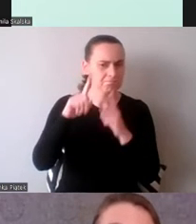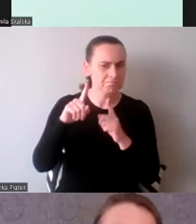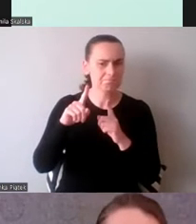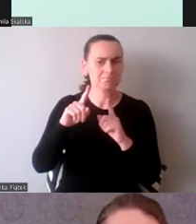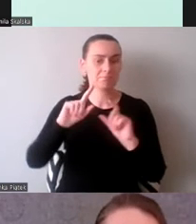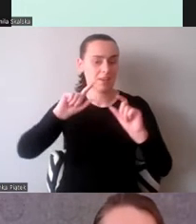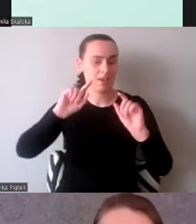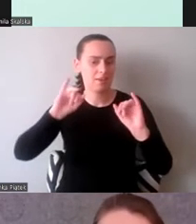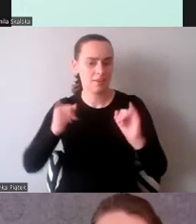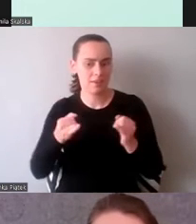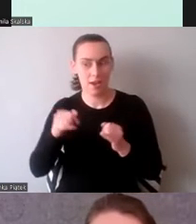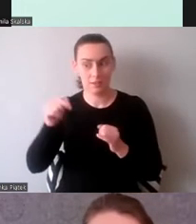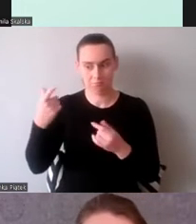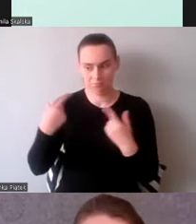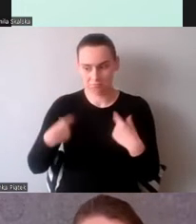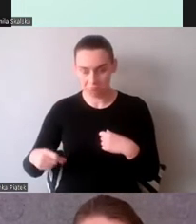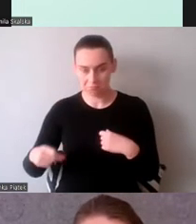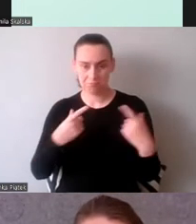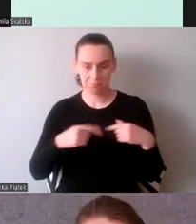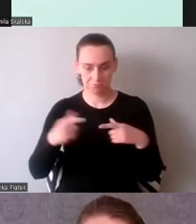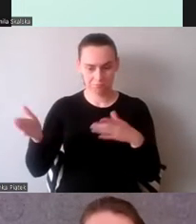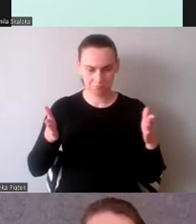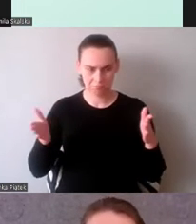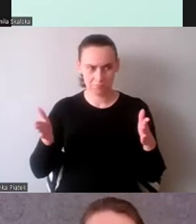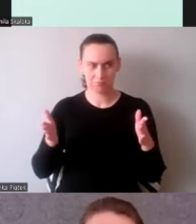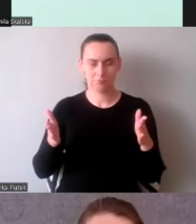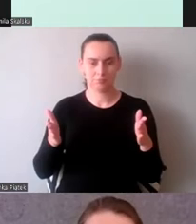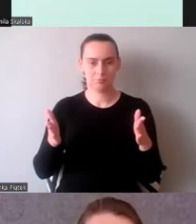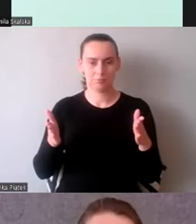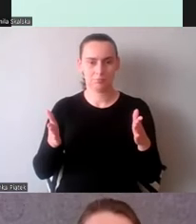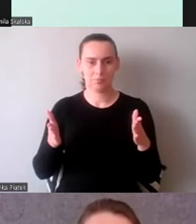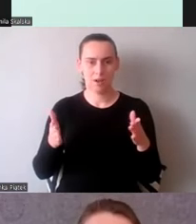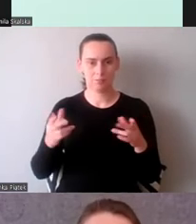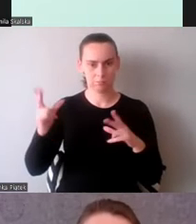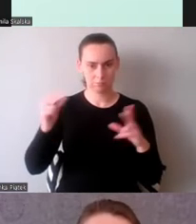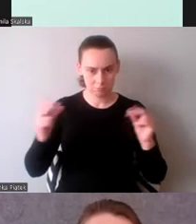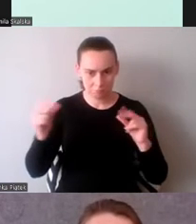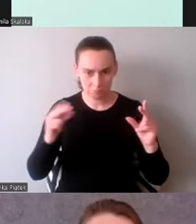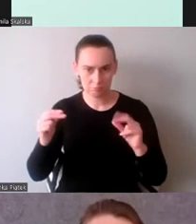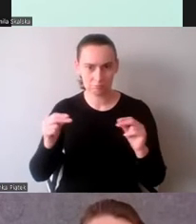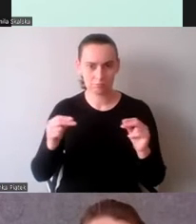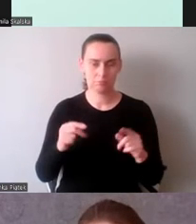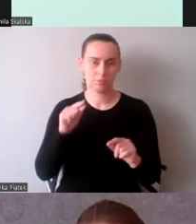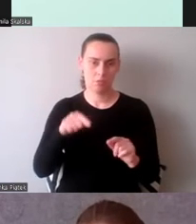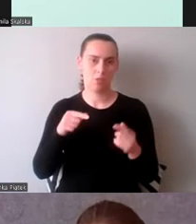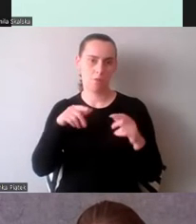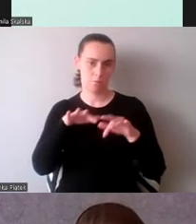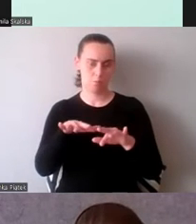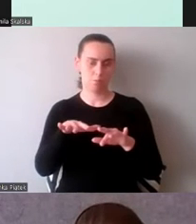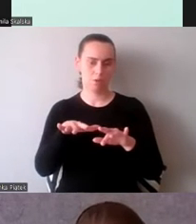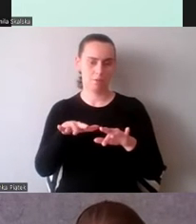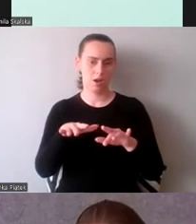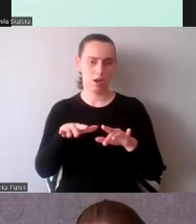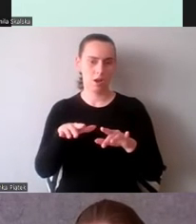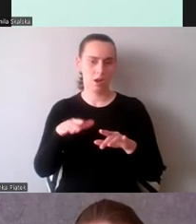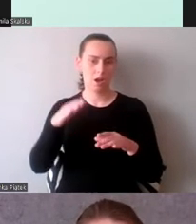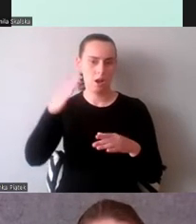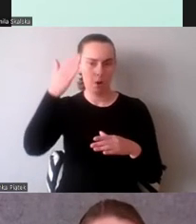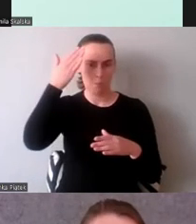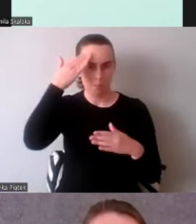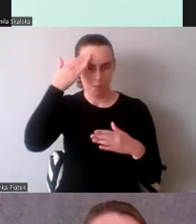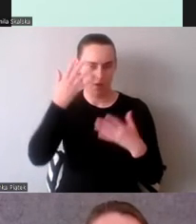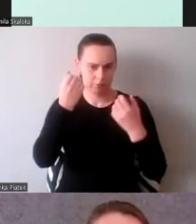uczestnicą rozmówcy. A to wszystko ma wpływ na obciążenie kognitywne.